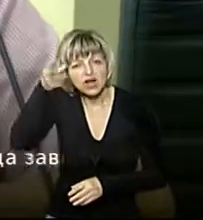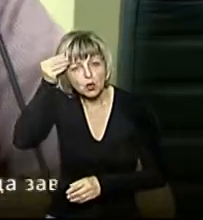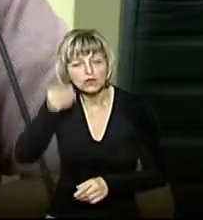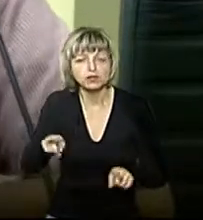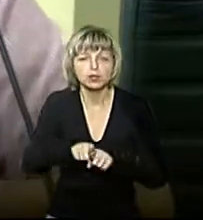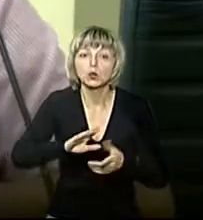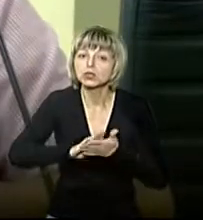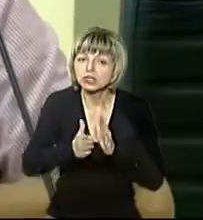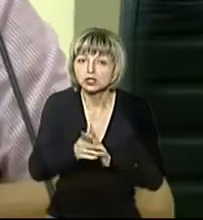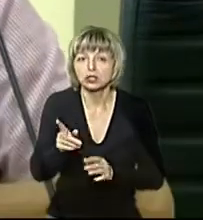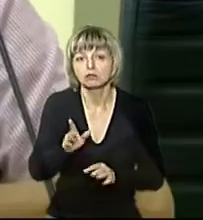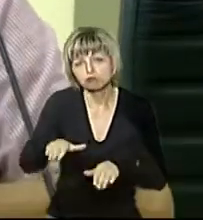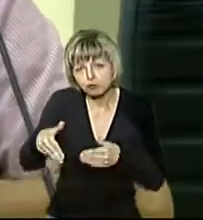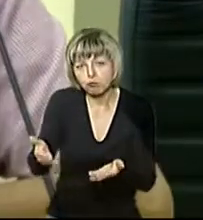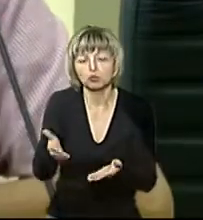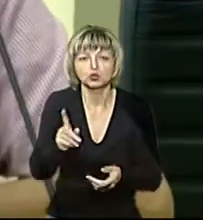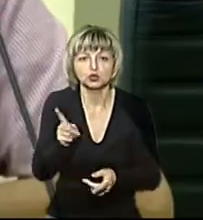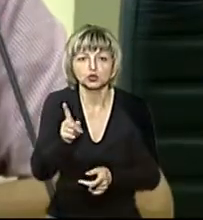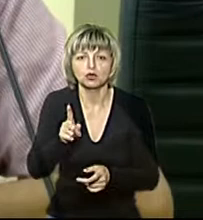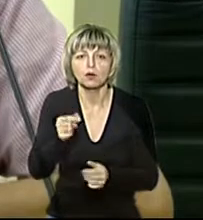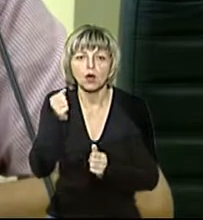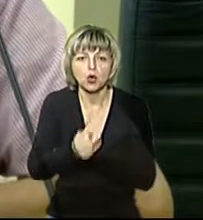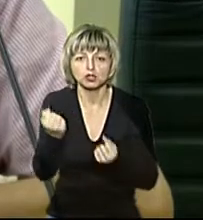є пропозиція, щоб на кожну машину поставити GPS.